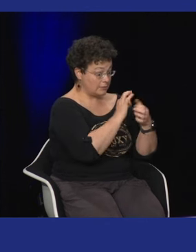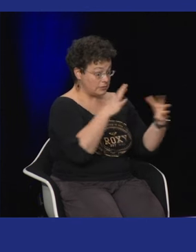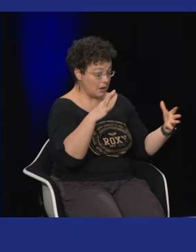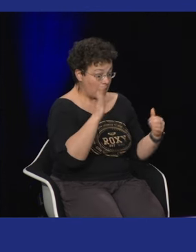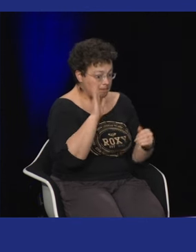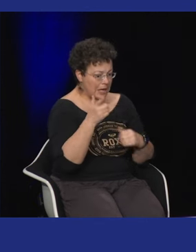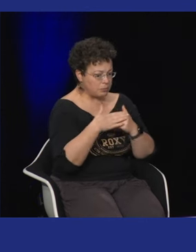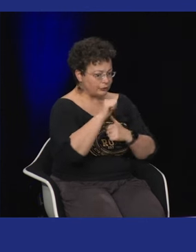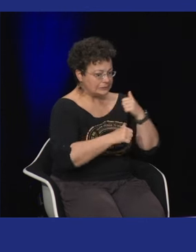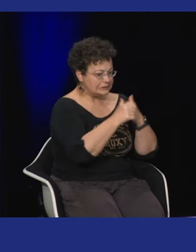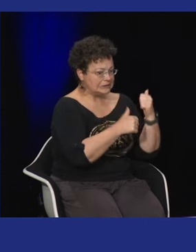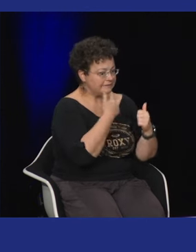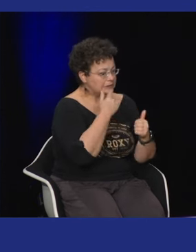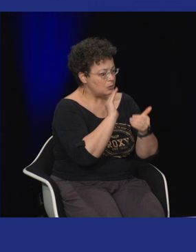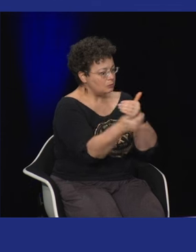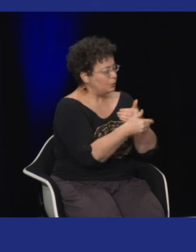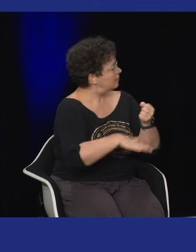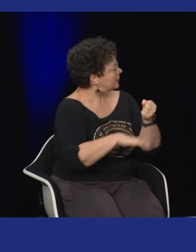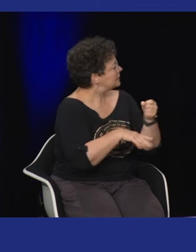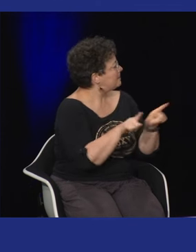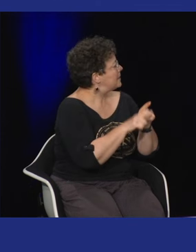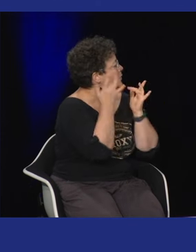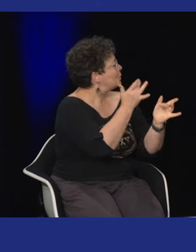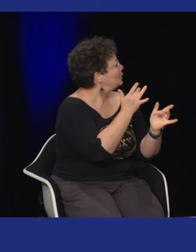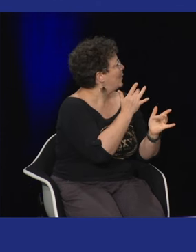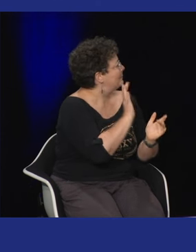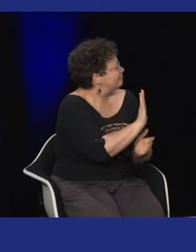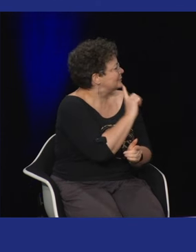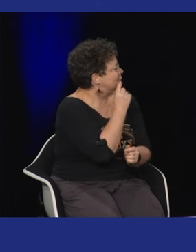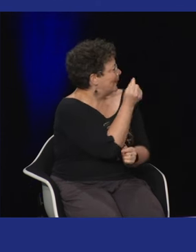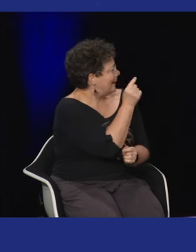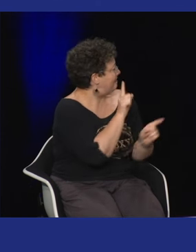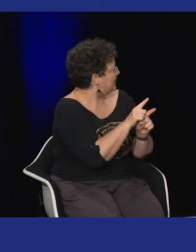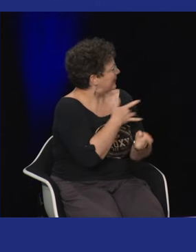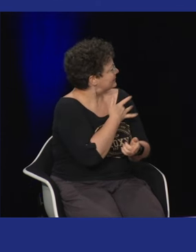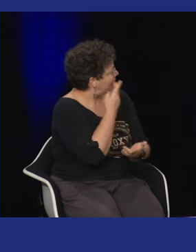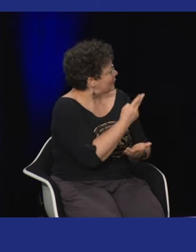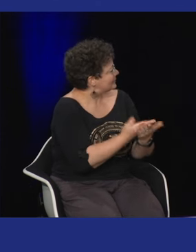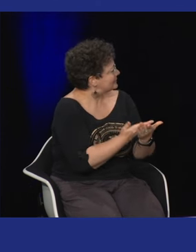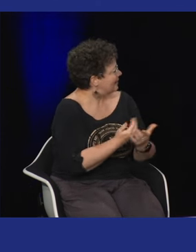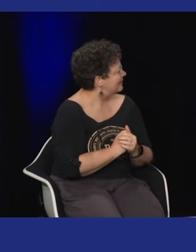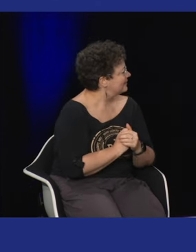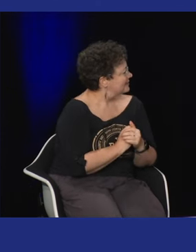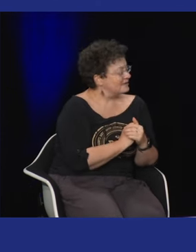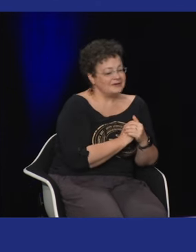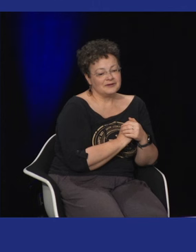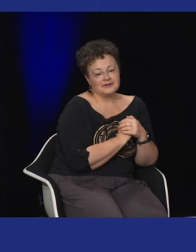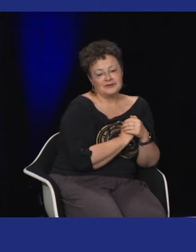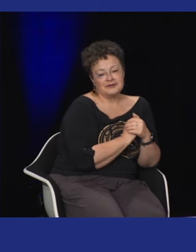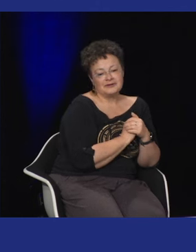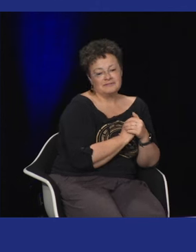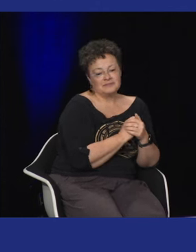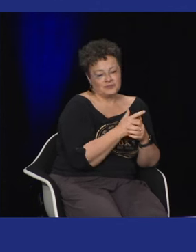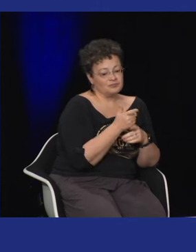et c'est vrai que ce que tu fais toi je trouve que le style est très proche et c'est vraiment on voit qu'il y a effectivement une culture très